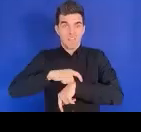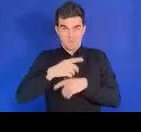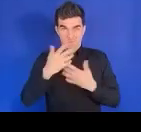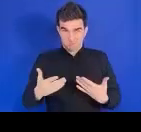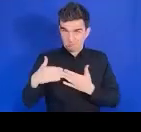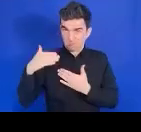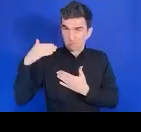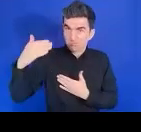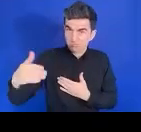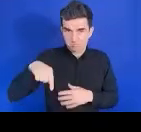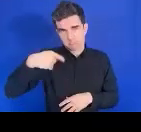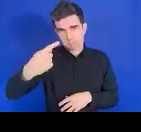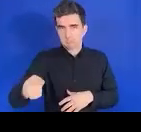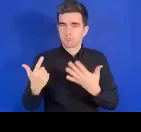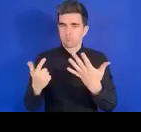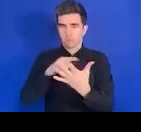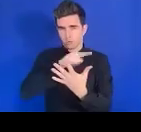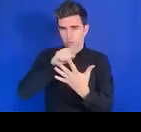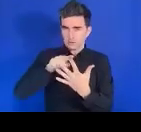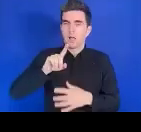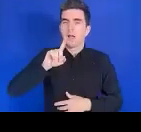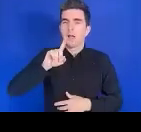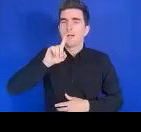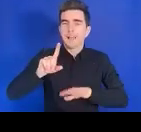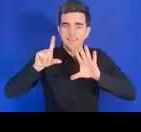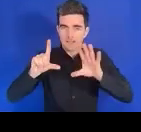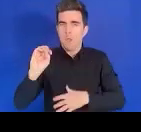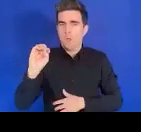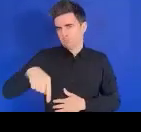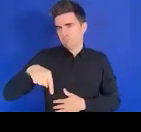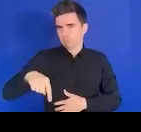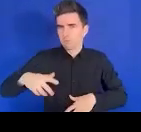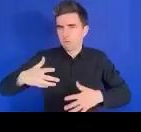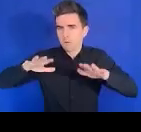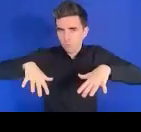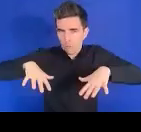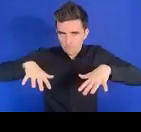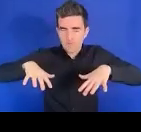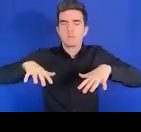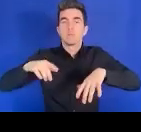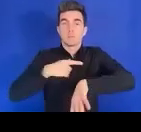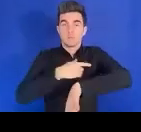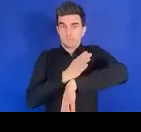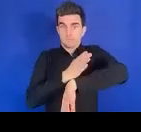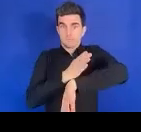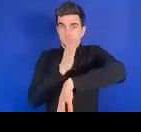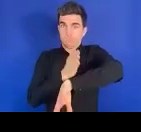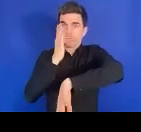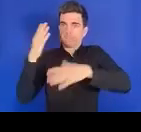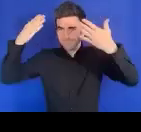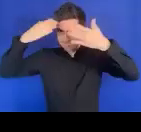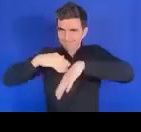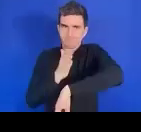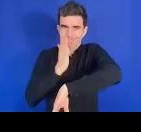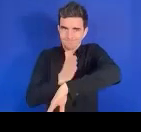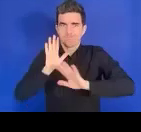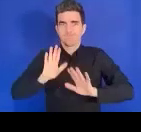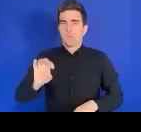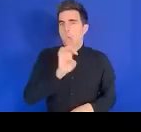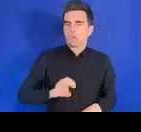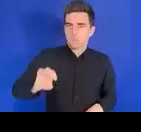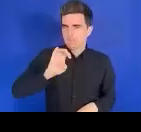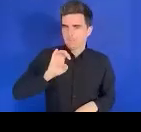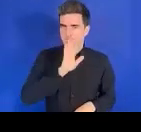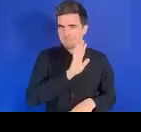octobre ou alors d'ici le 17 octobre 2023 à 20 à minuit, à minuit